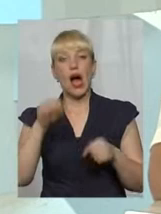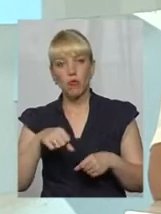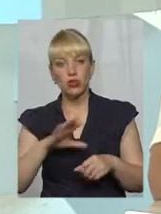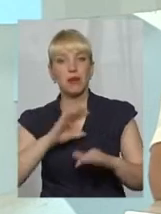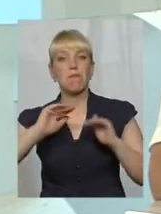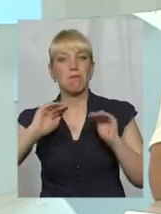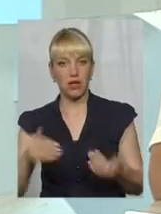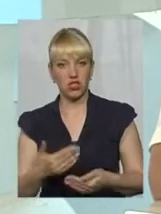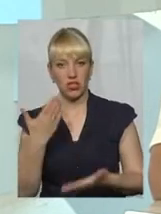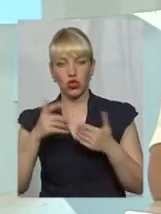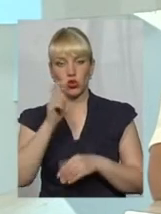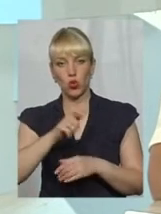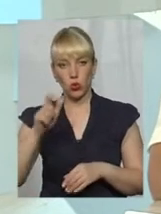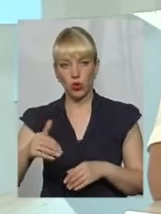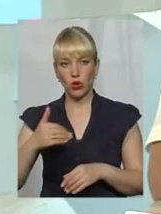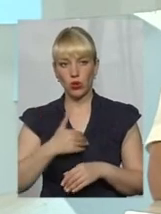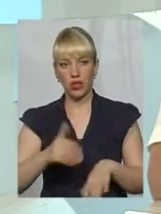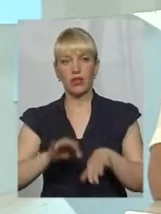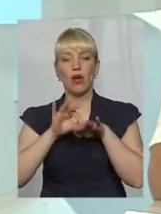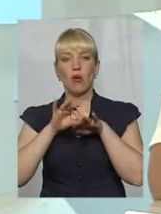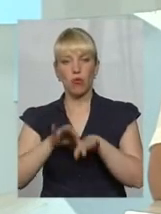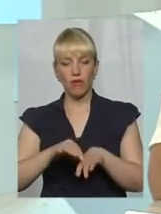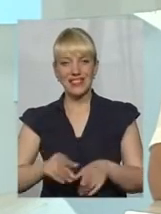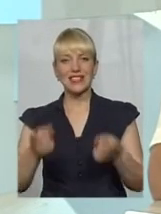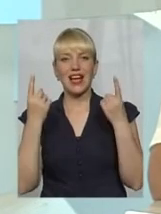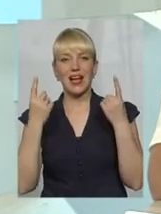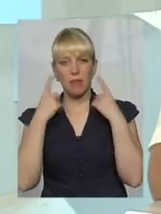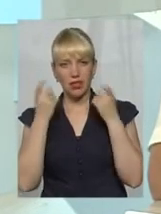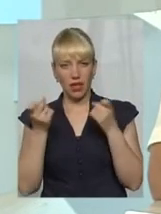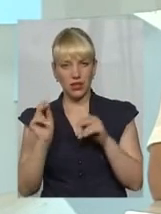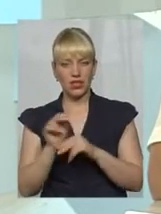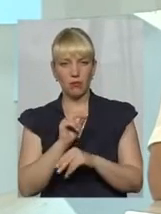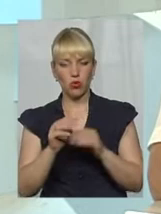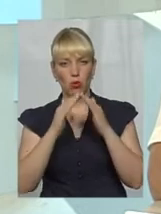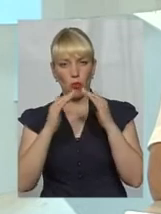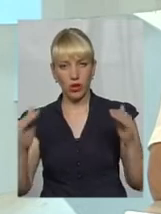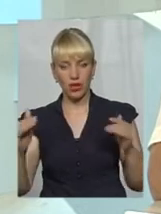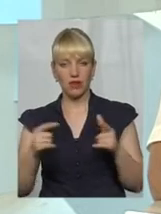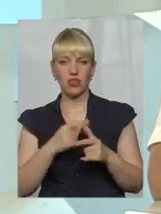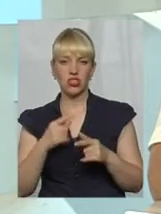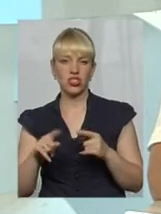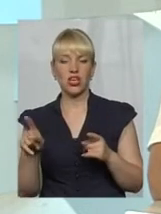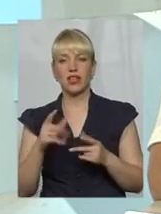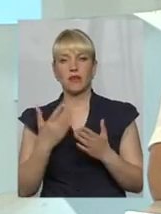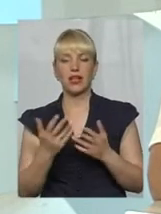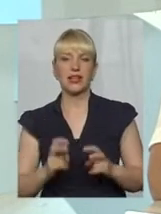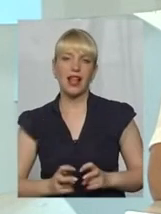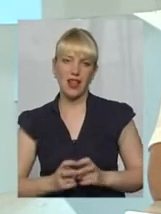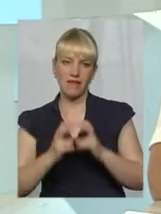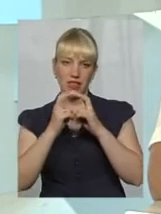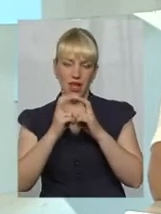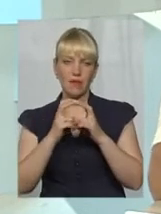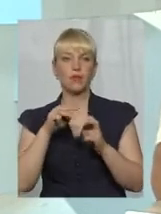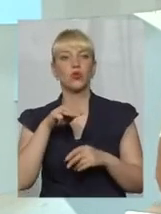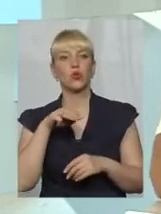будуть. Якщо люди хотять, звісно, провести, там, капітальний ремонт покрівлі, чи ще там, чи ліфта, чи ще чогось,